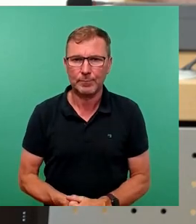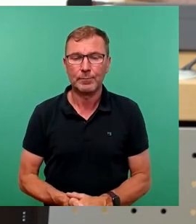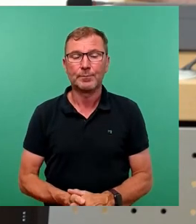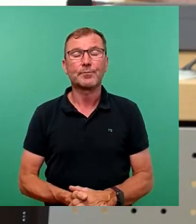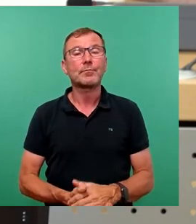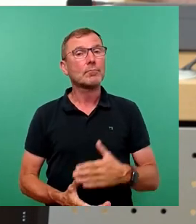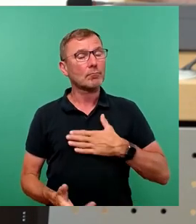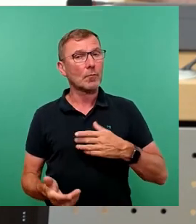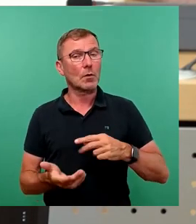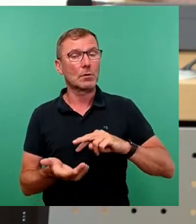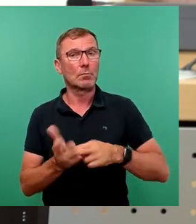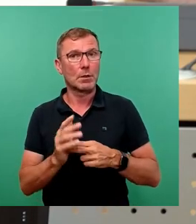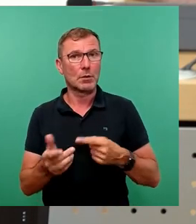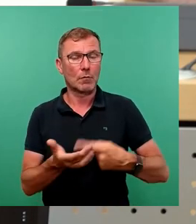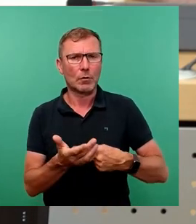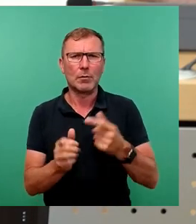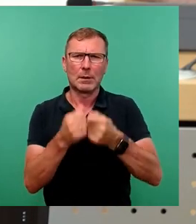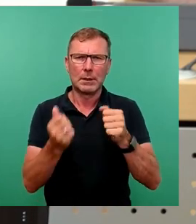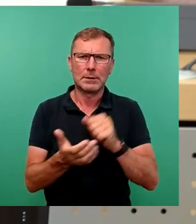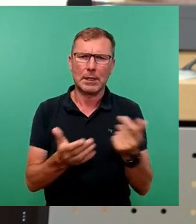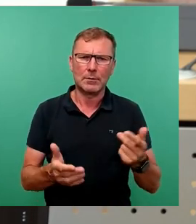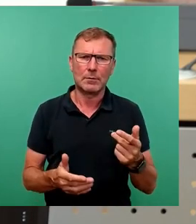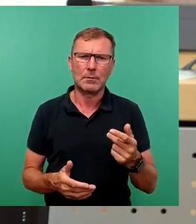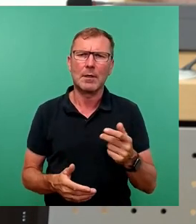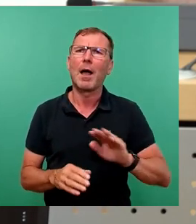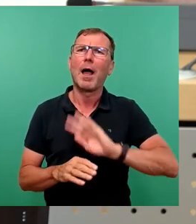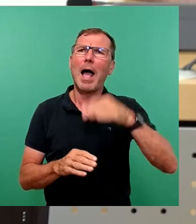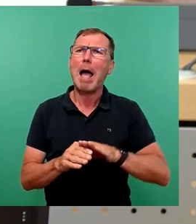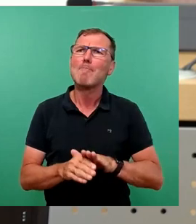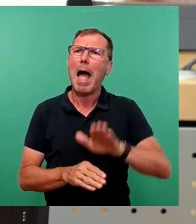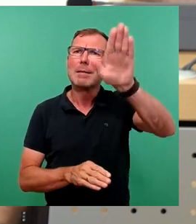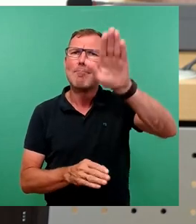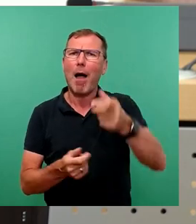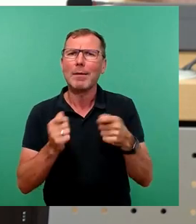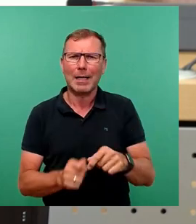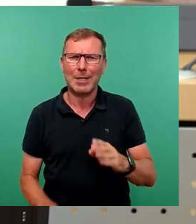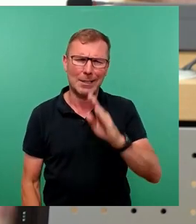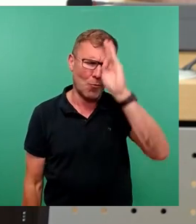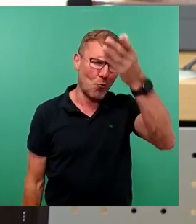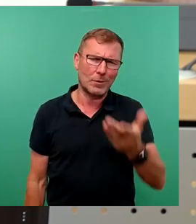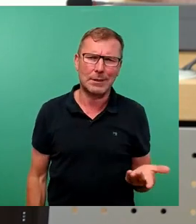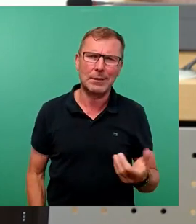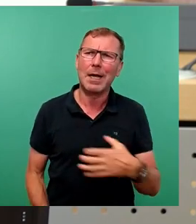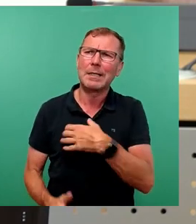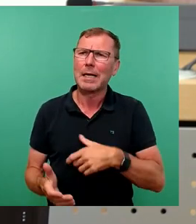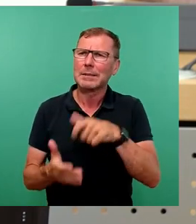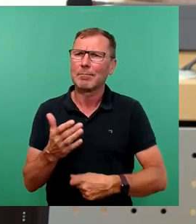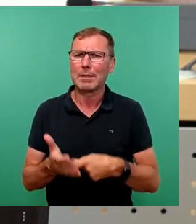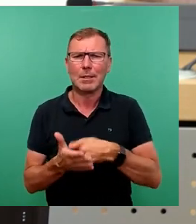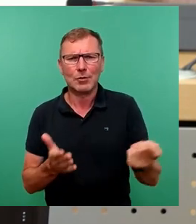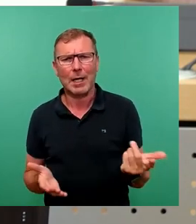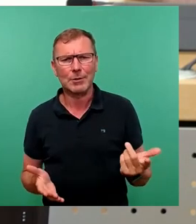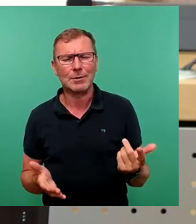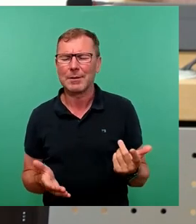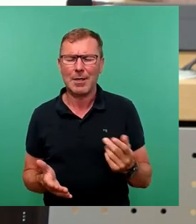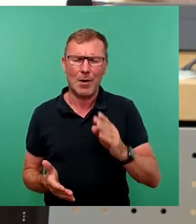Forderungen, wie zum Beispiel, wir haben es in der Zeitung gelesen, die Bergbahn einstellen, so ein Nonsens. Bresenpass streichen, man kann ihn überarbeiten. Aber völlig streichen